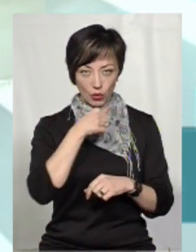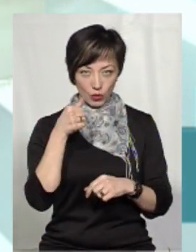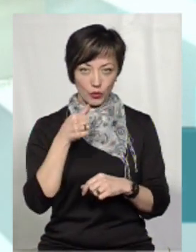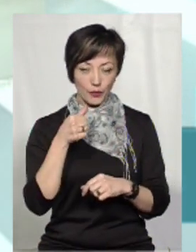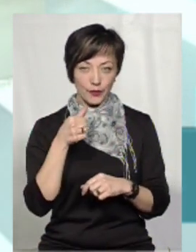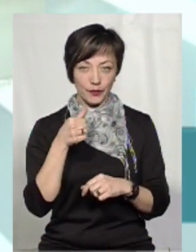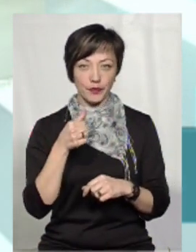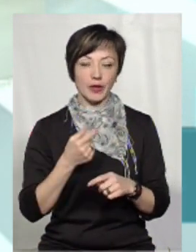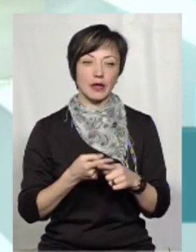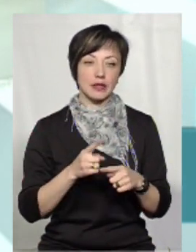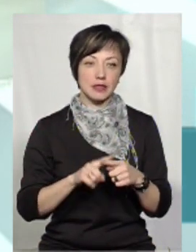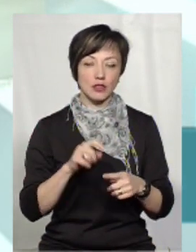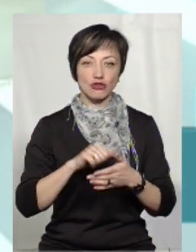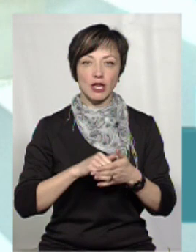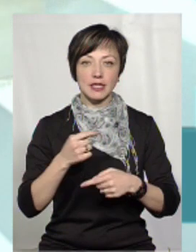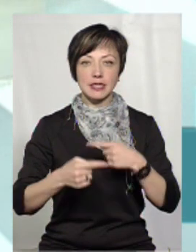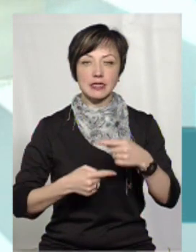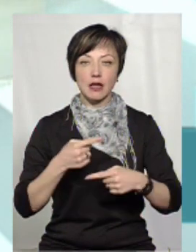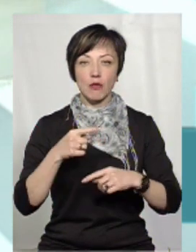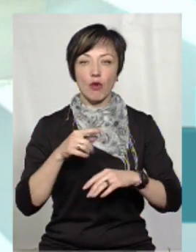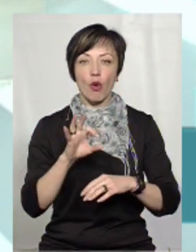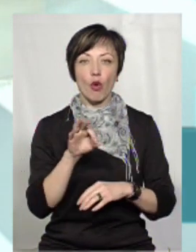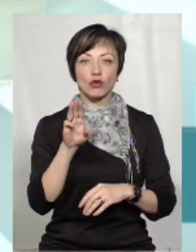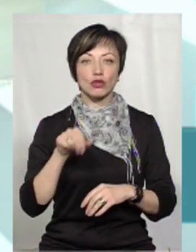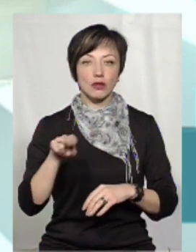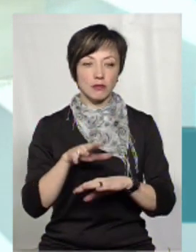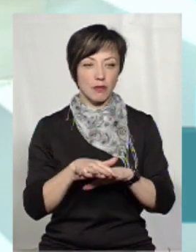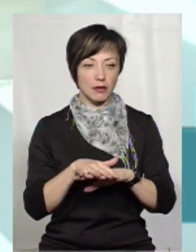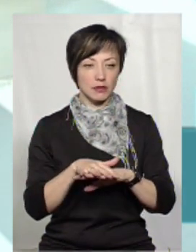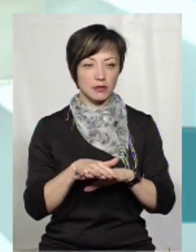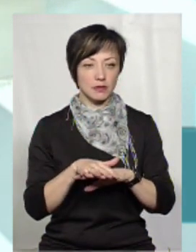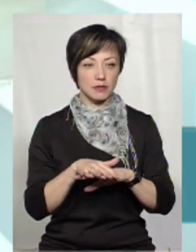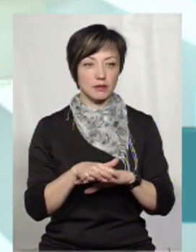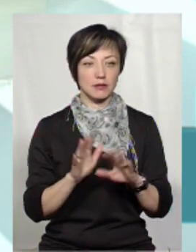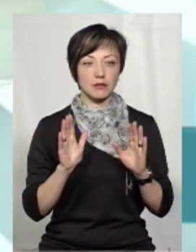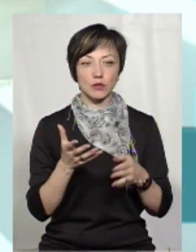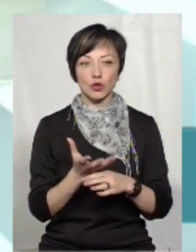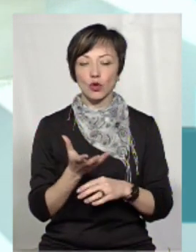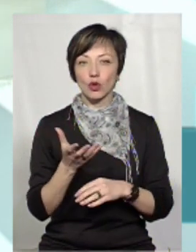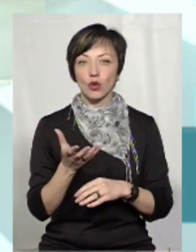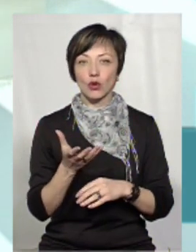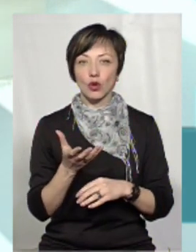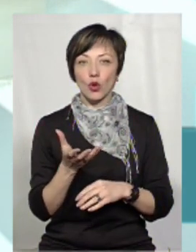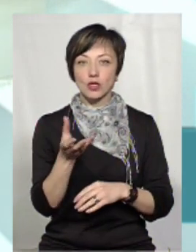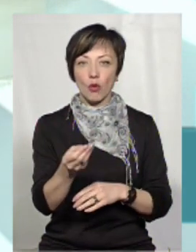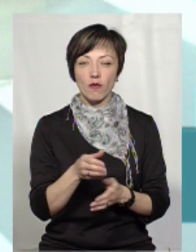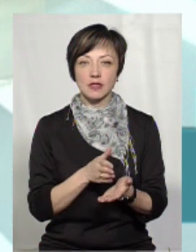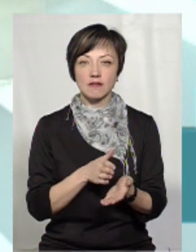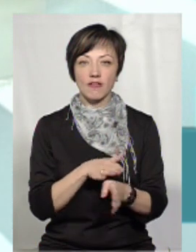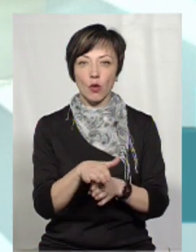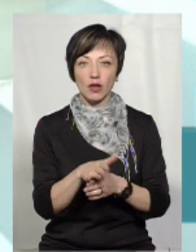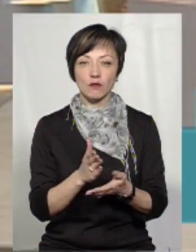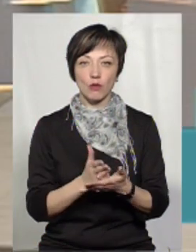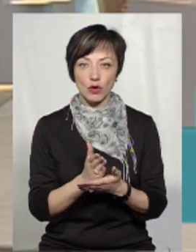Це через систему Ощадбанку, за якими вони будуть розраховуватися з виконавцями послуг.